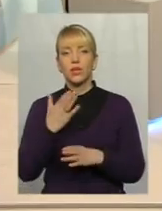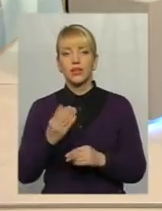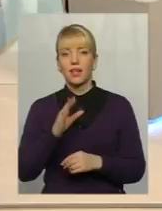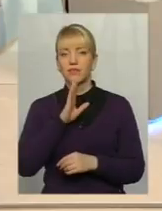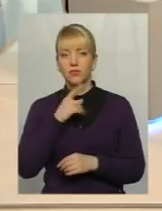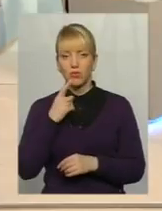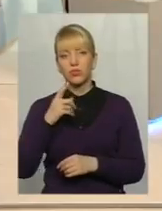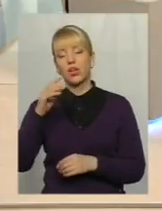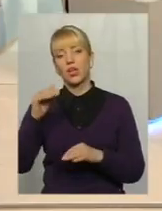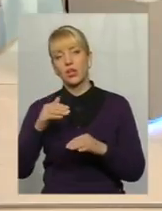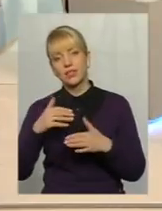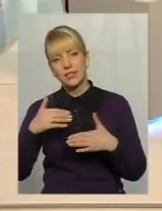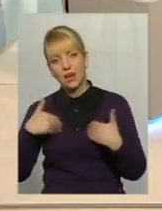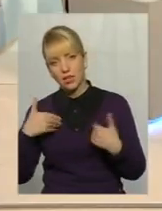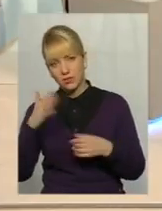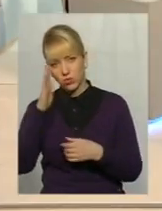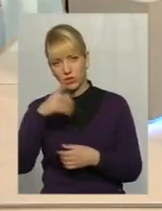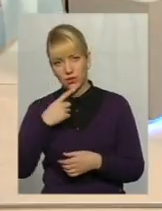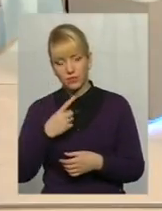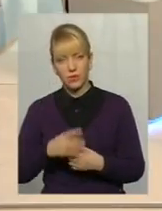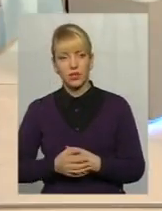Алло, здравствуйте. Доброго дня. Як вас звати?